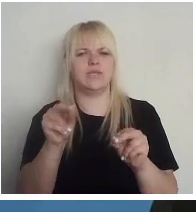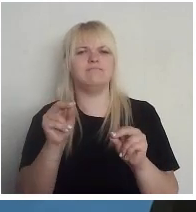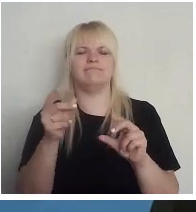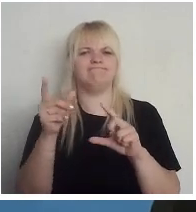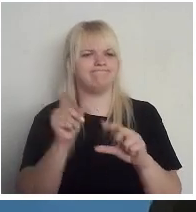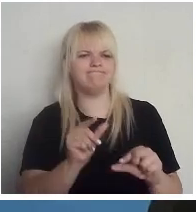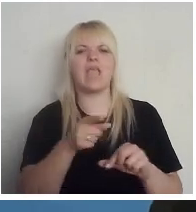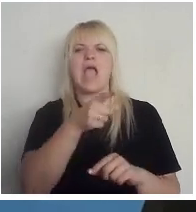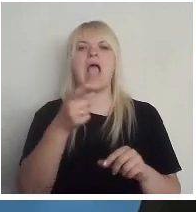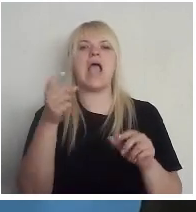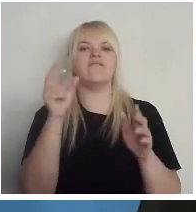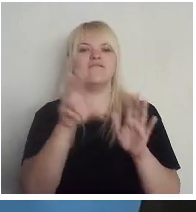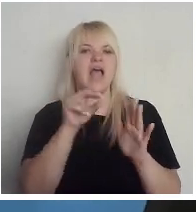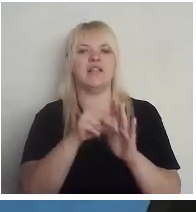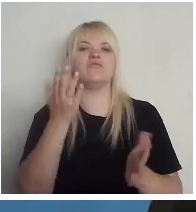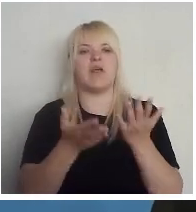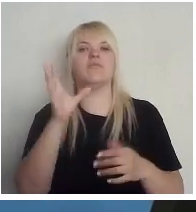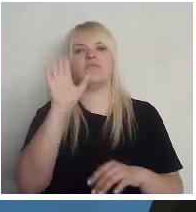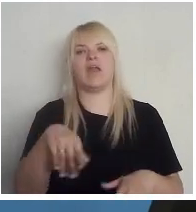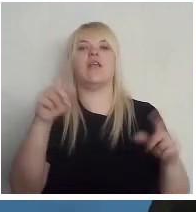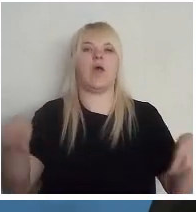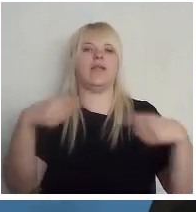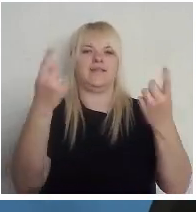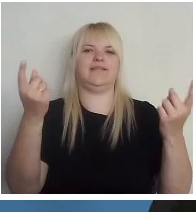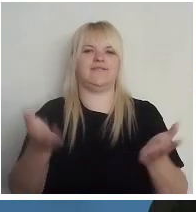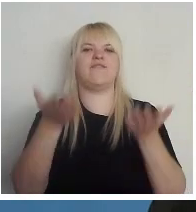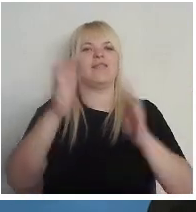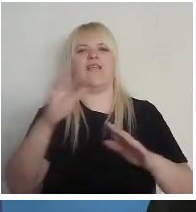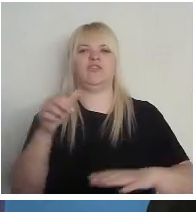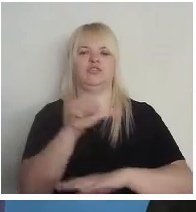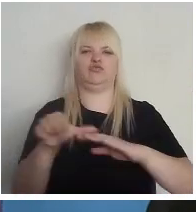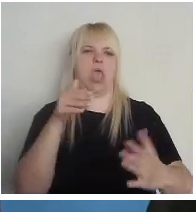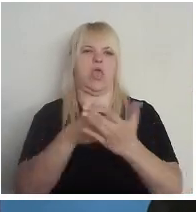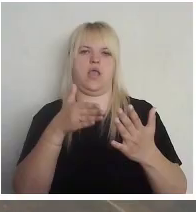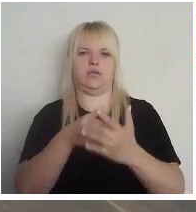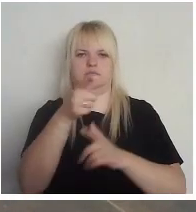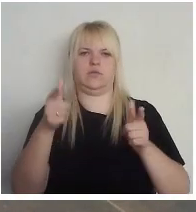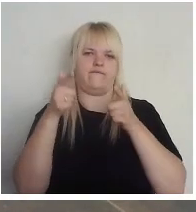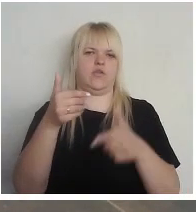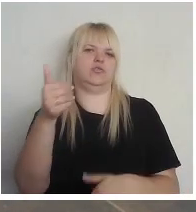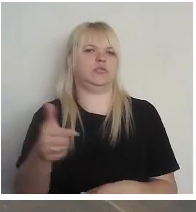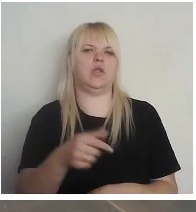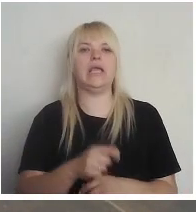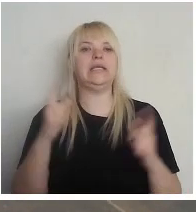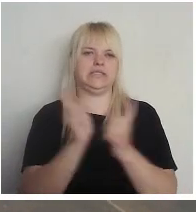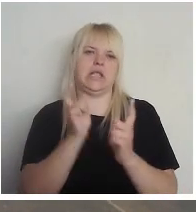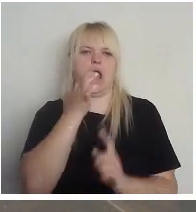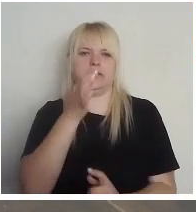balstošana drīzāk varētu to attīstīt un veicināt, nevis būtu šķērslis šai ieviešanai. Tā tādīsā atbilda.